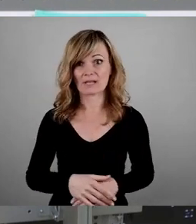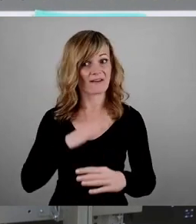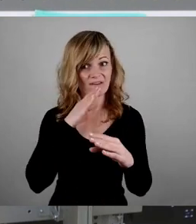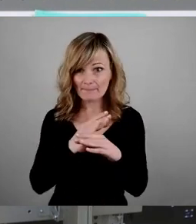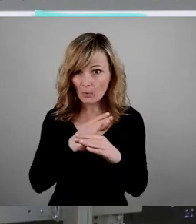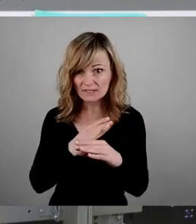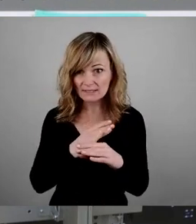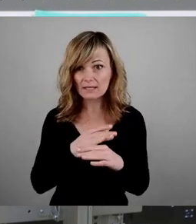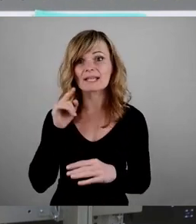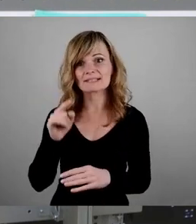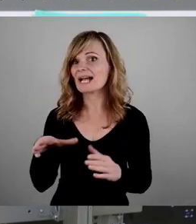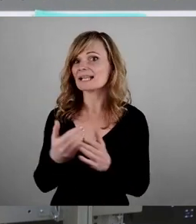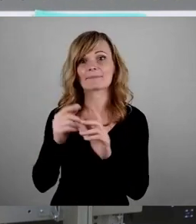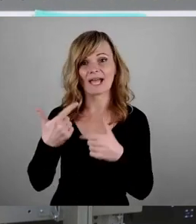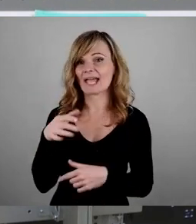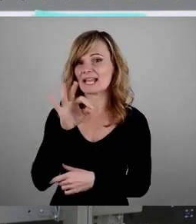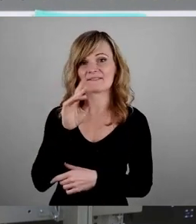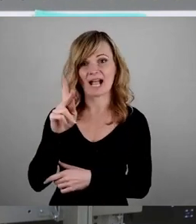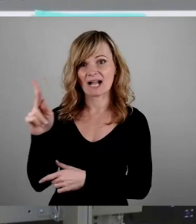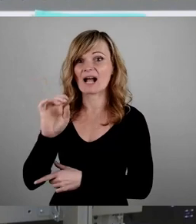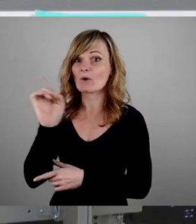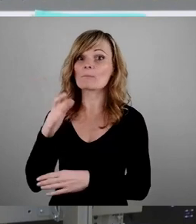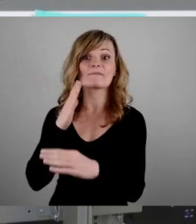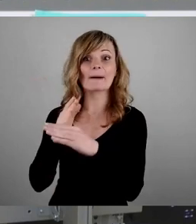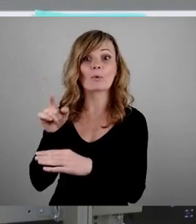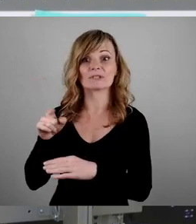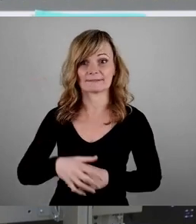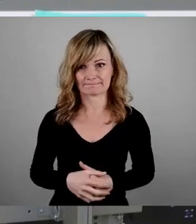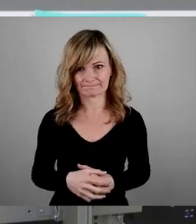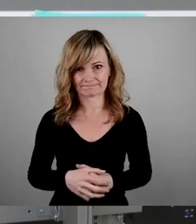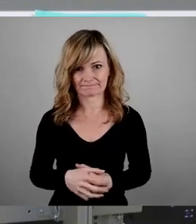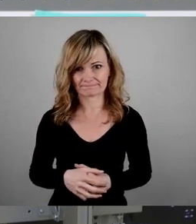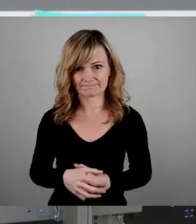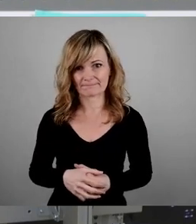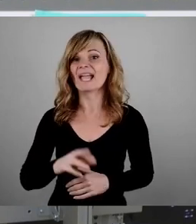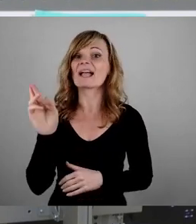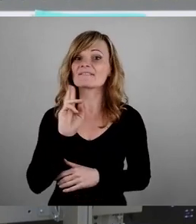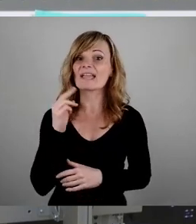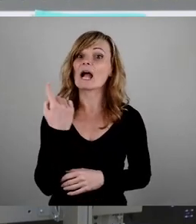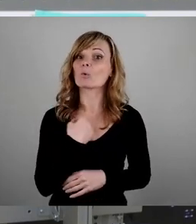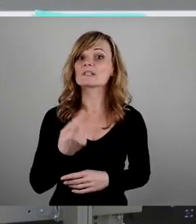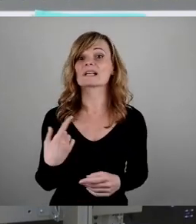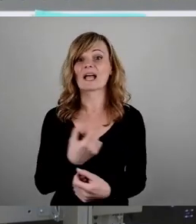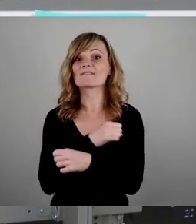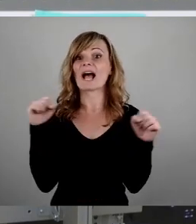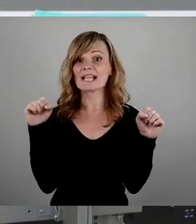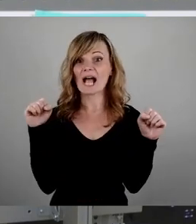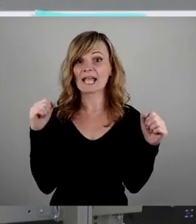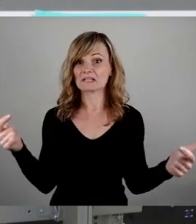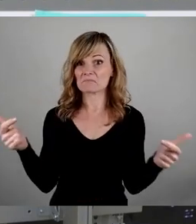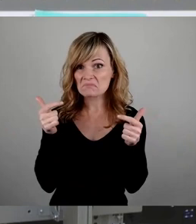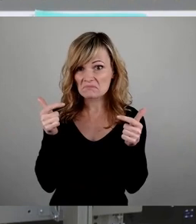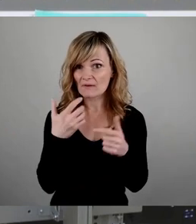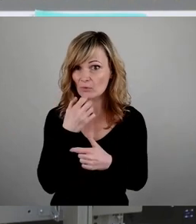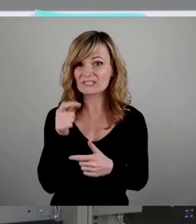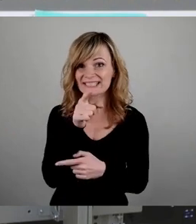-Badestellen, weil es verboten ist. Diejenigen, die unsere Freiheit einschränken wollen, sind es, die es uns